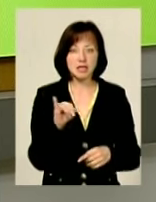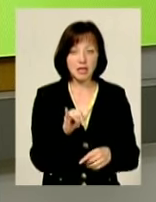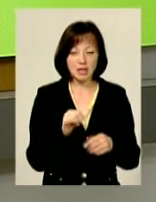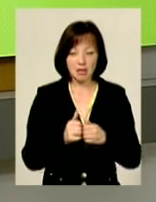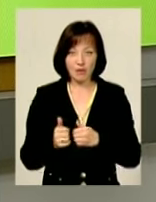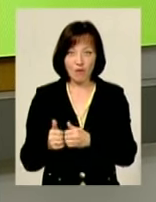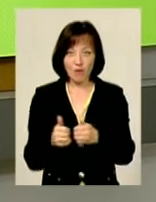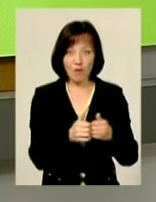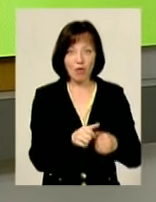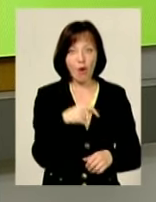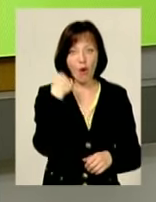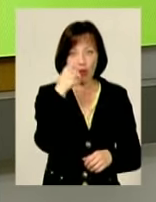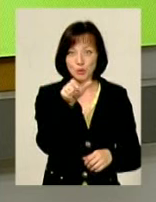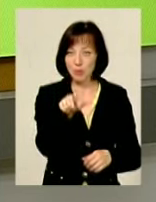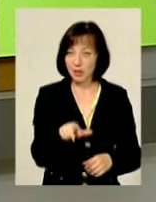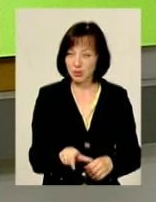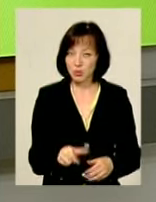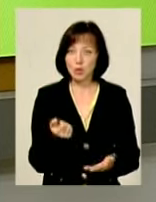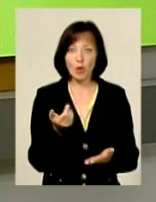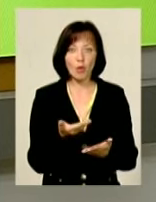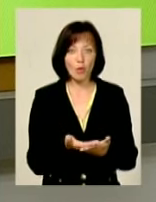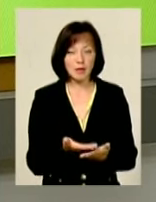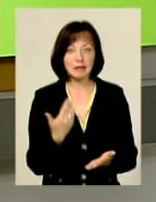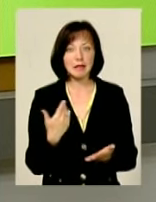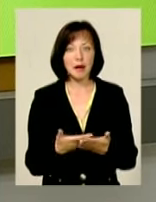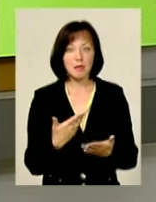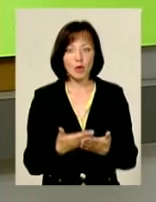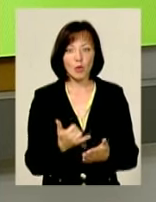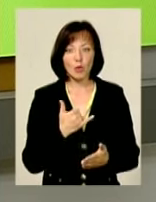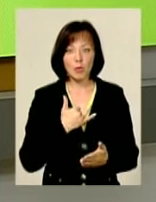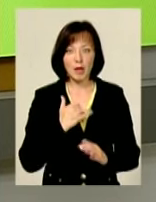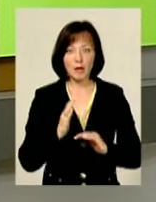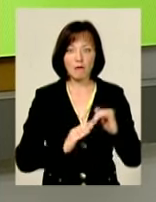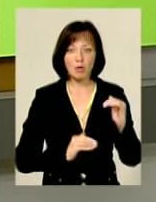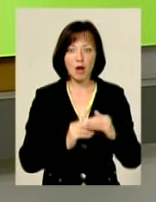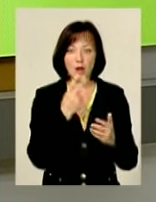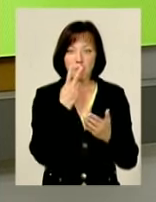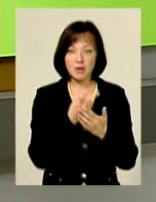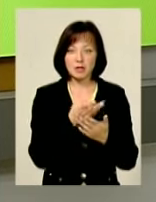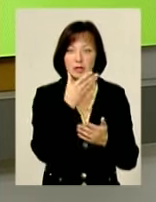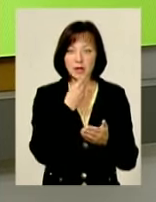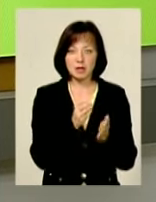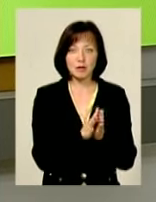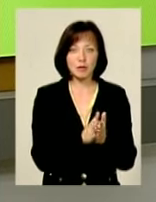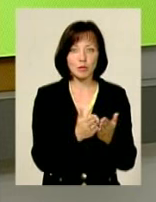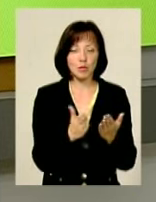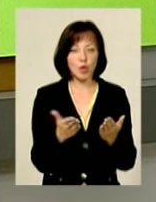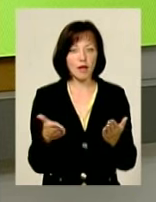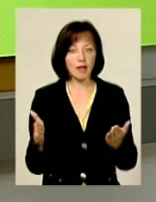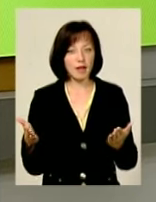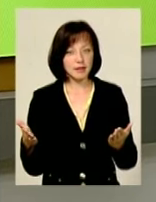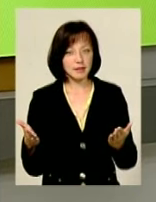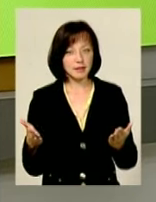навколо особистості. От, наприклад, в мене в руках, бачите, красивий, гарний буклетик,